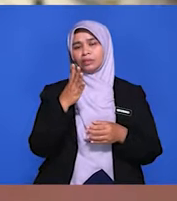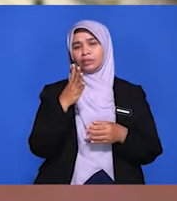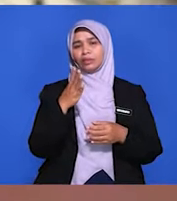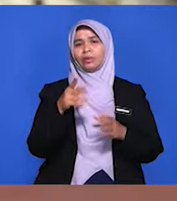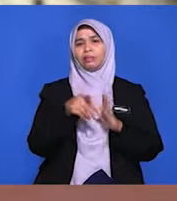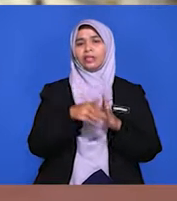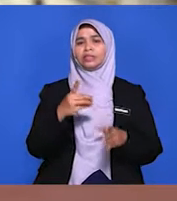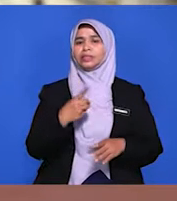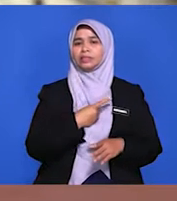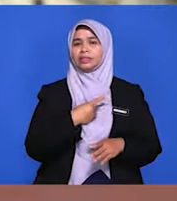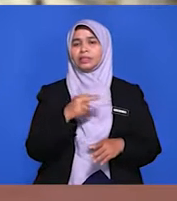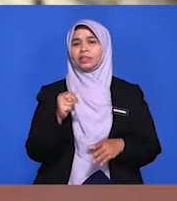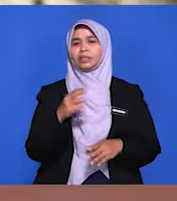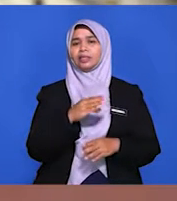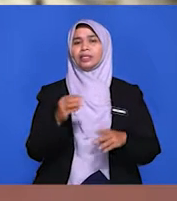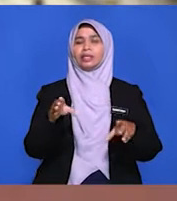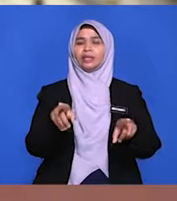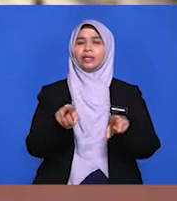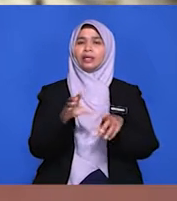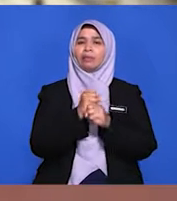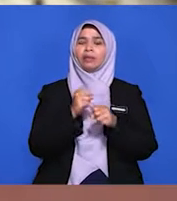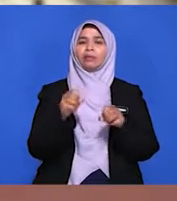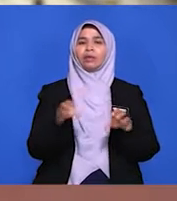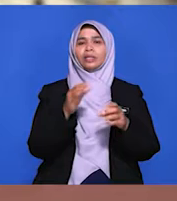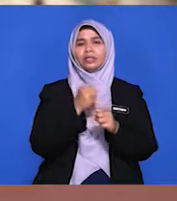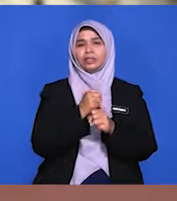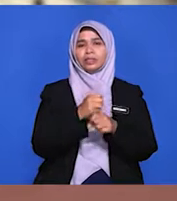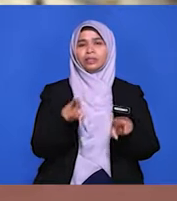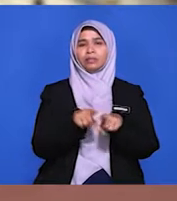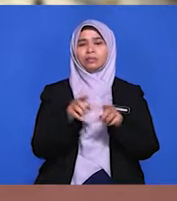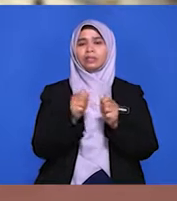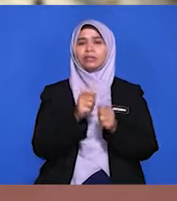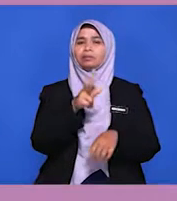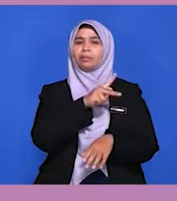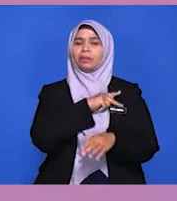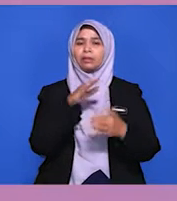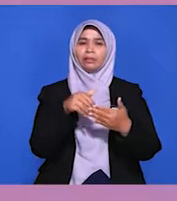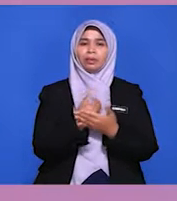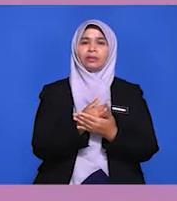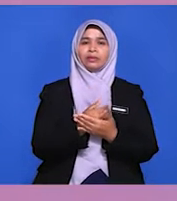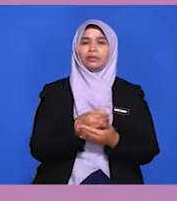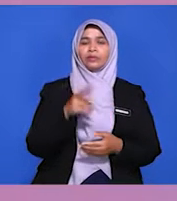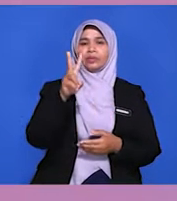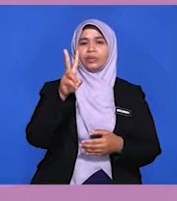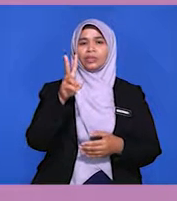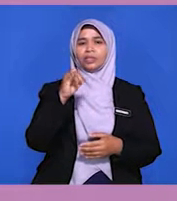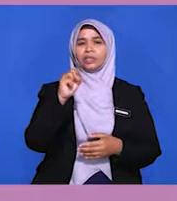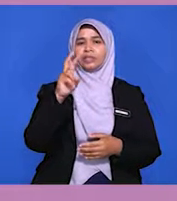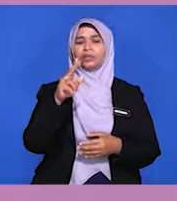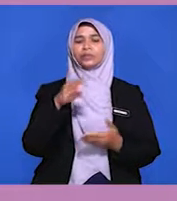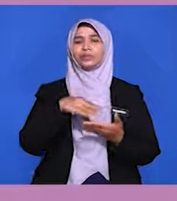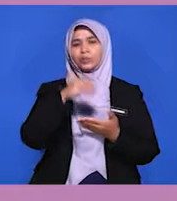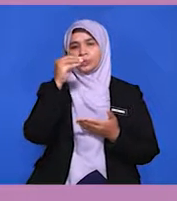dan harapan dapat bekerjasama dengan pemimpin baharu ini. Kedua, isu